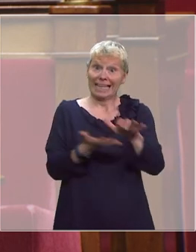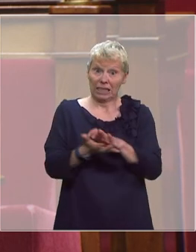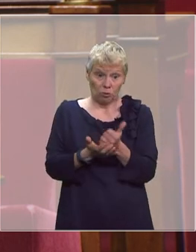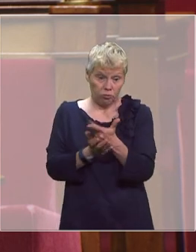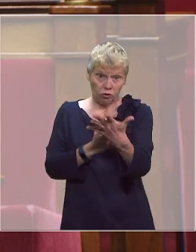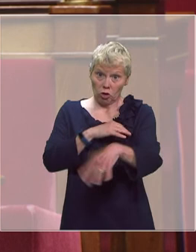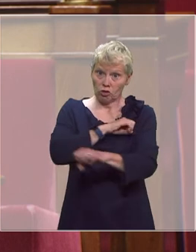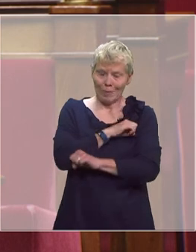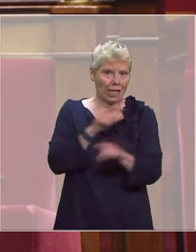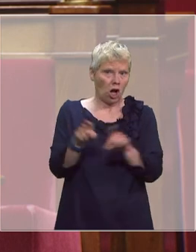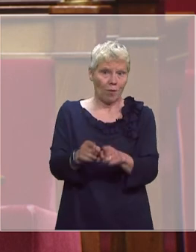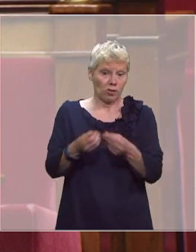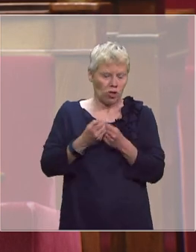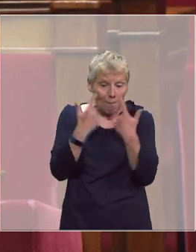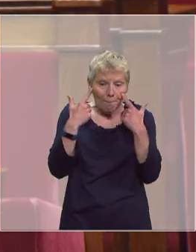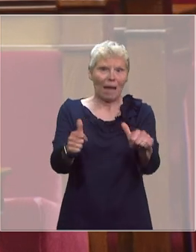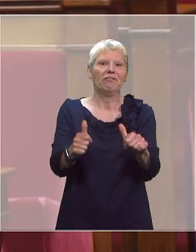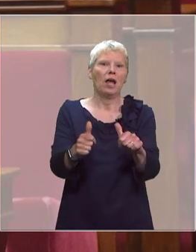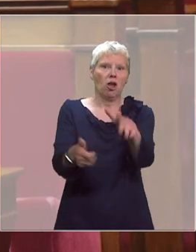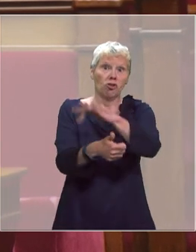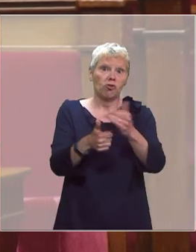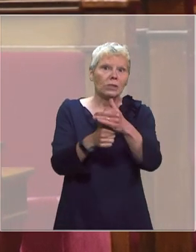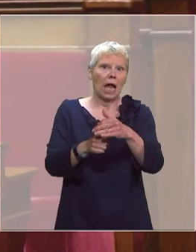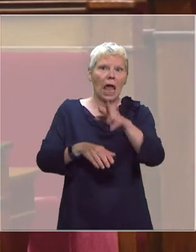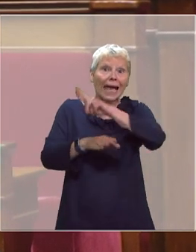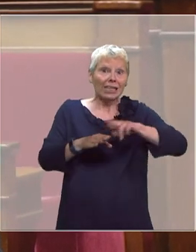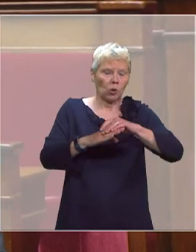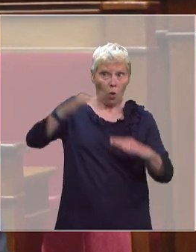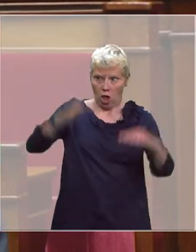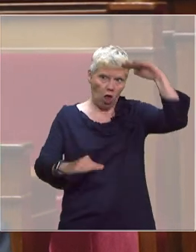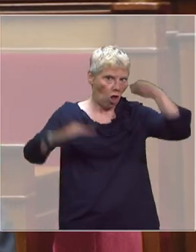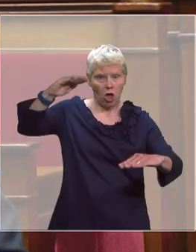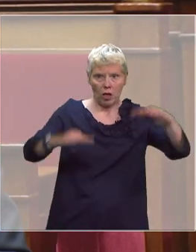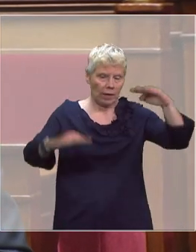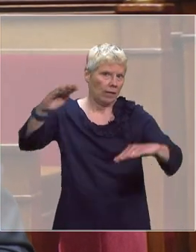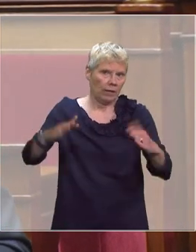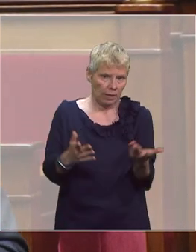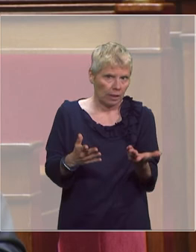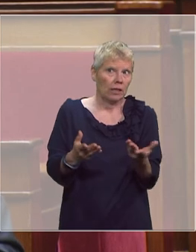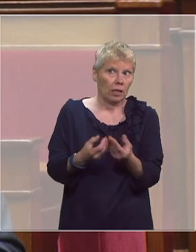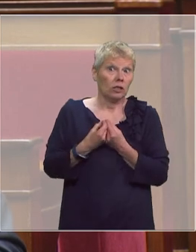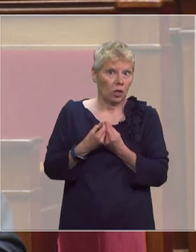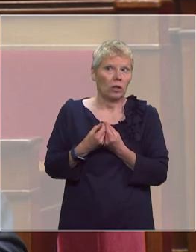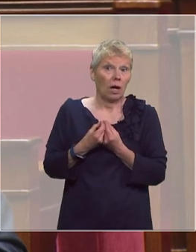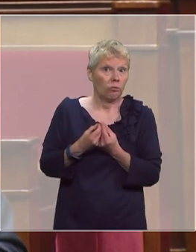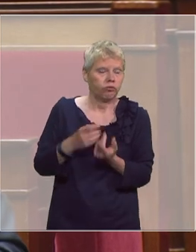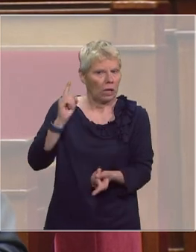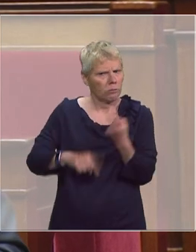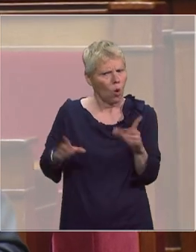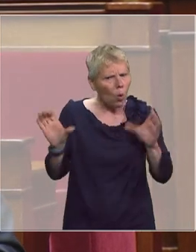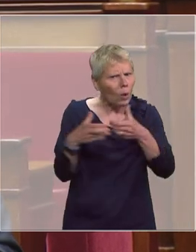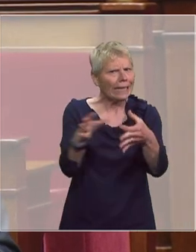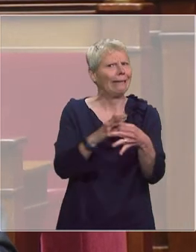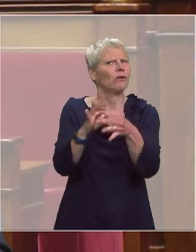semaines comme un révélateur des inégalités sociales et territoriales. Et plus que jamais, cette crise met au défi nos solidarités collectives.